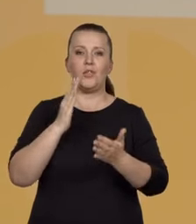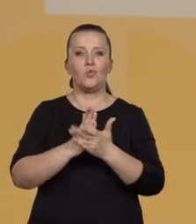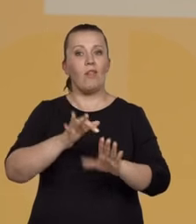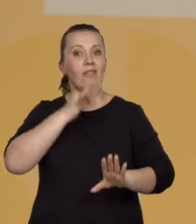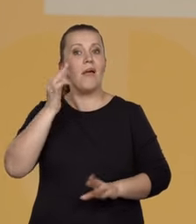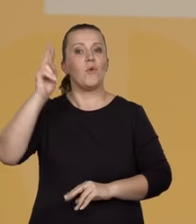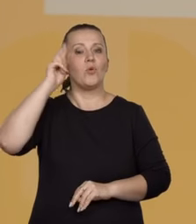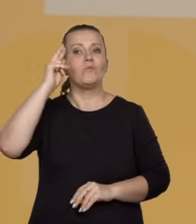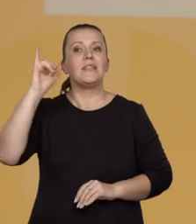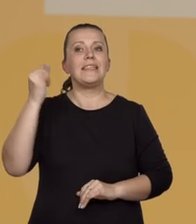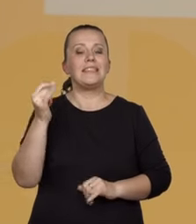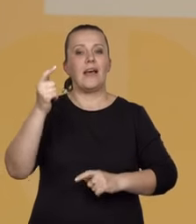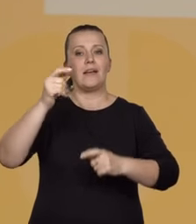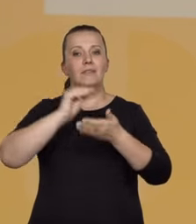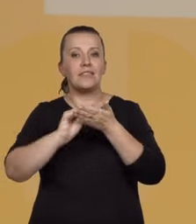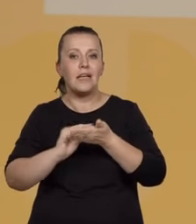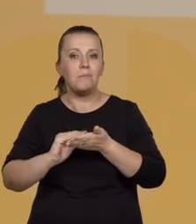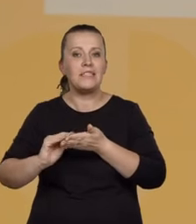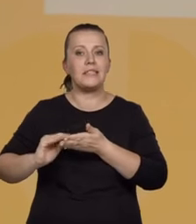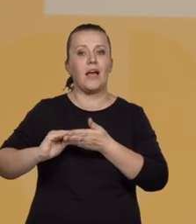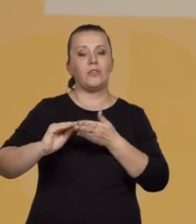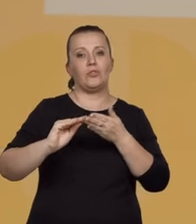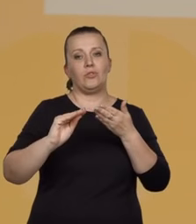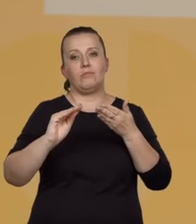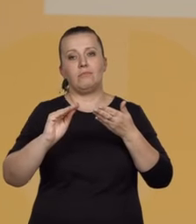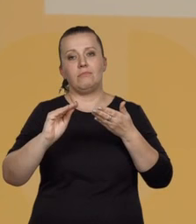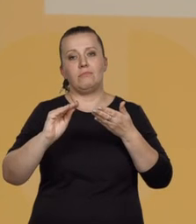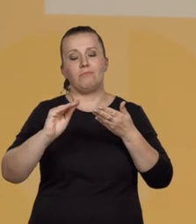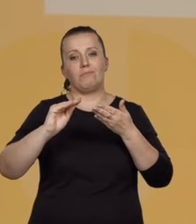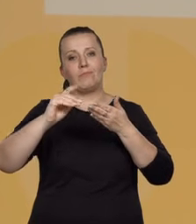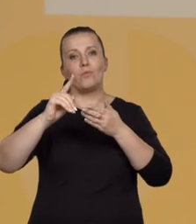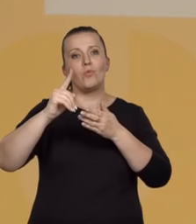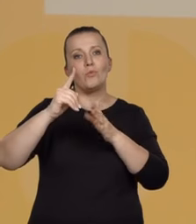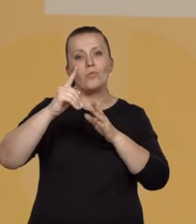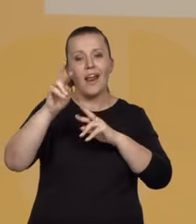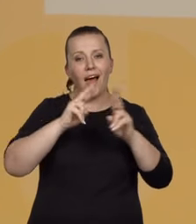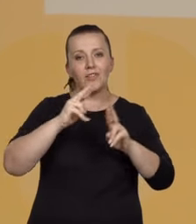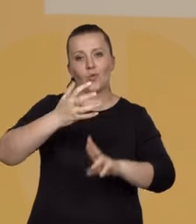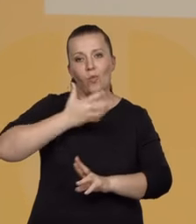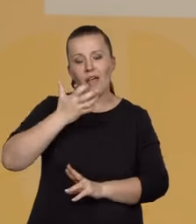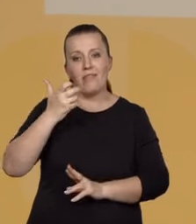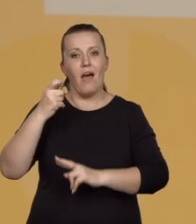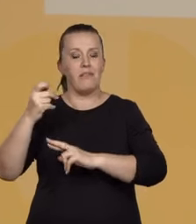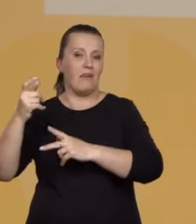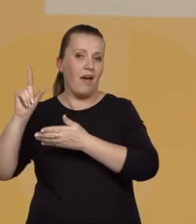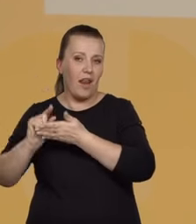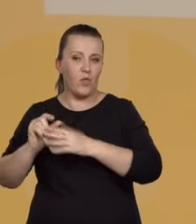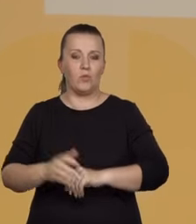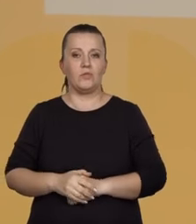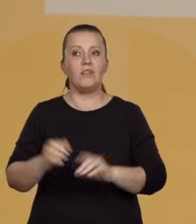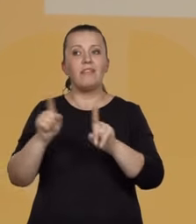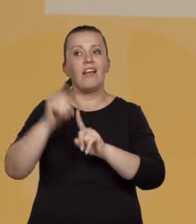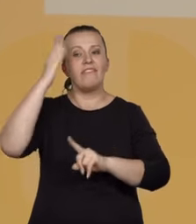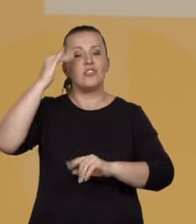jak poprawnie zapisać równania procesów utleniania i redukcji oraz poprawnie zastosować zasady